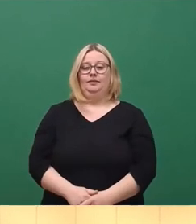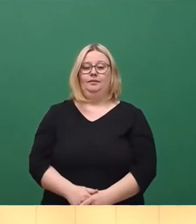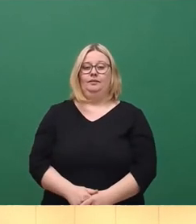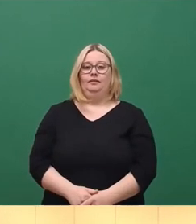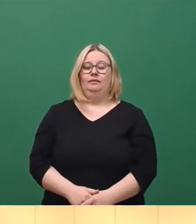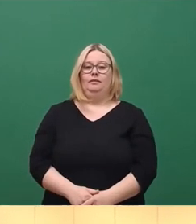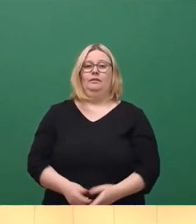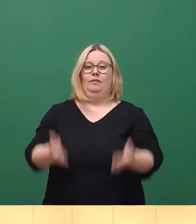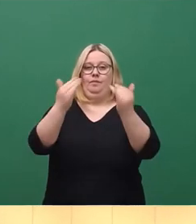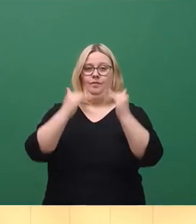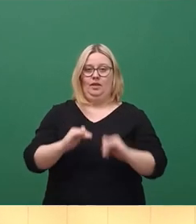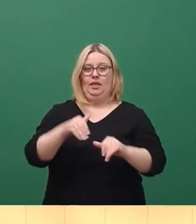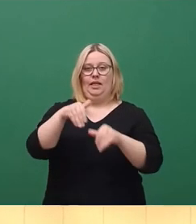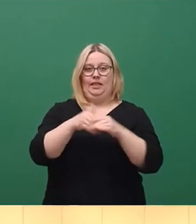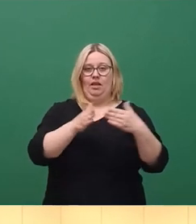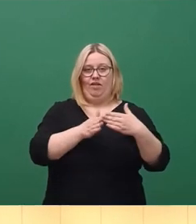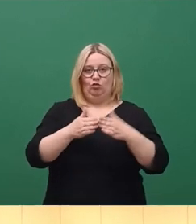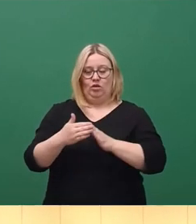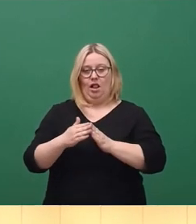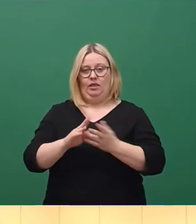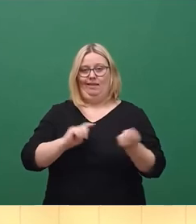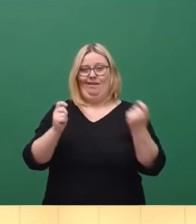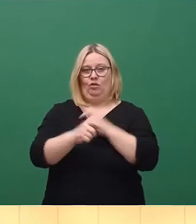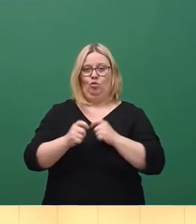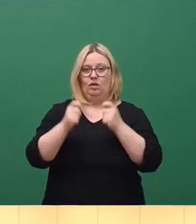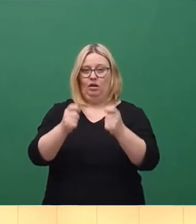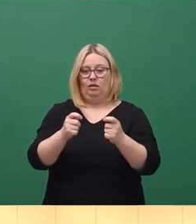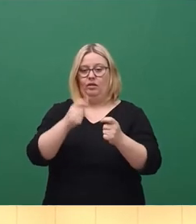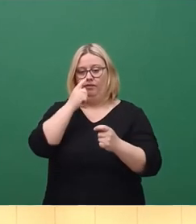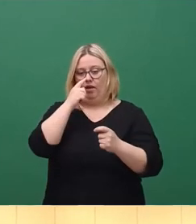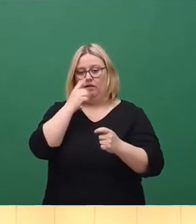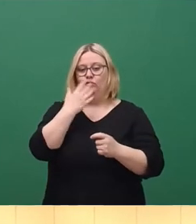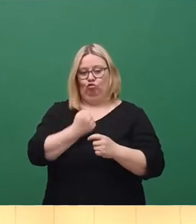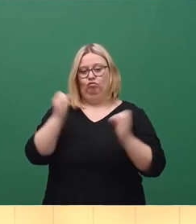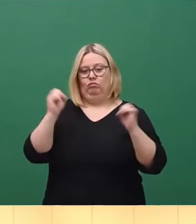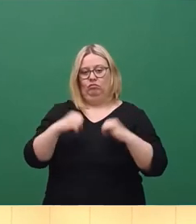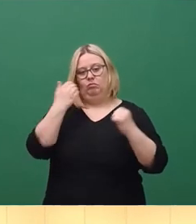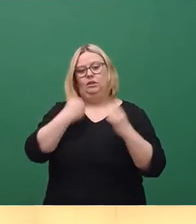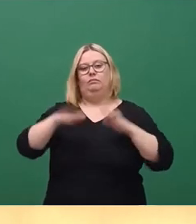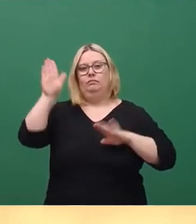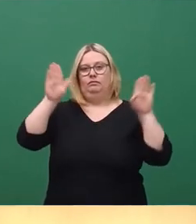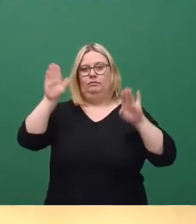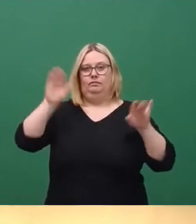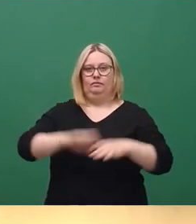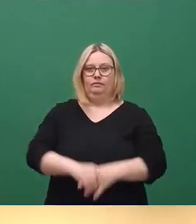interfraktionellen Änderungsantrag. Wer diesem mitgehen möchte, den bitte ich jetzt um das Stimmzeichen.